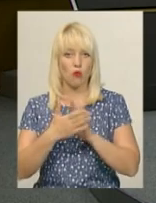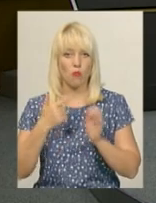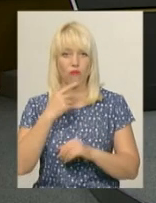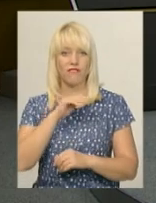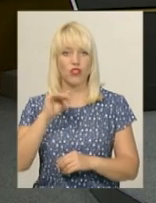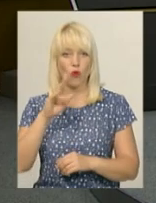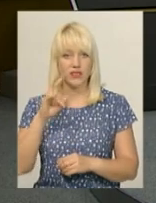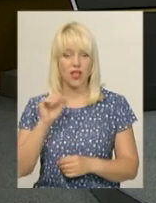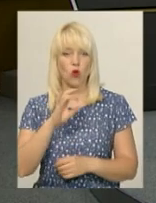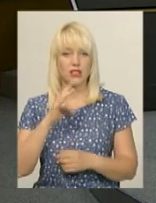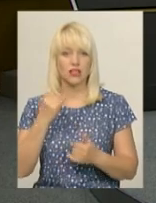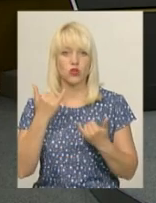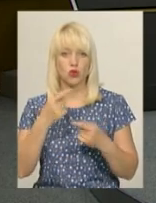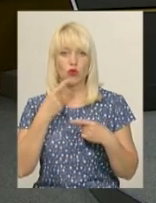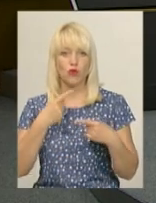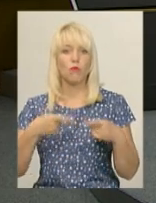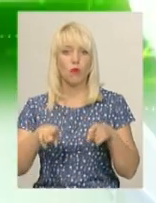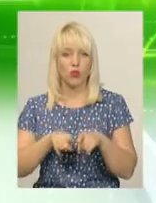І сьогодні ми говоримо про таке.